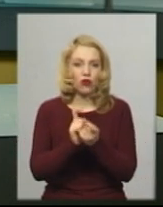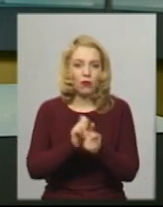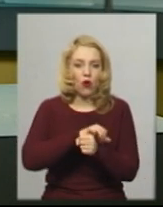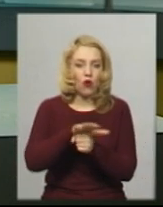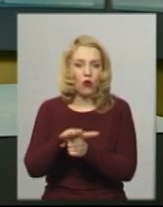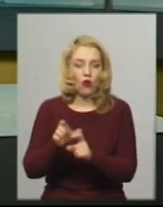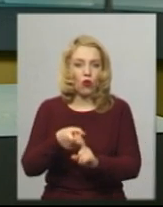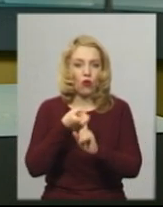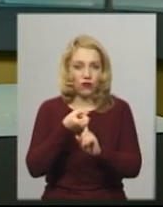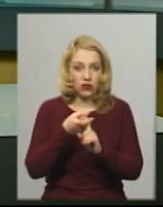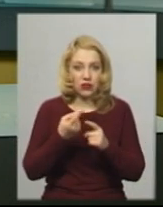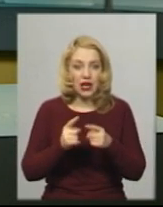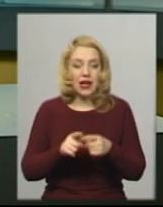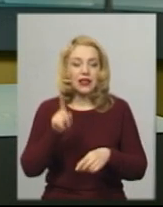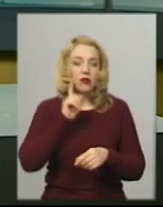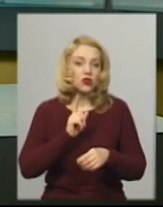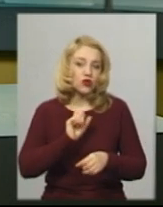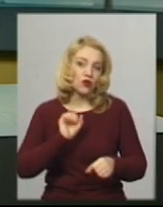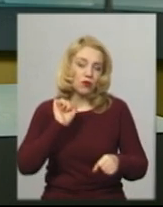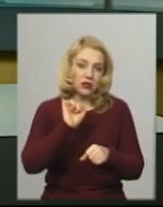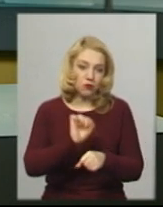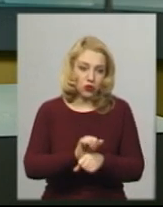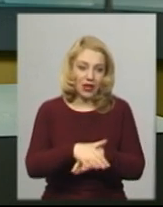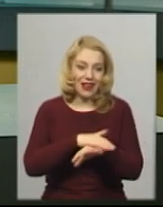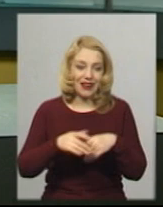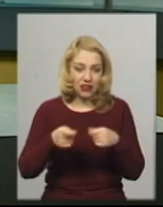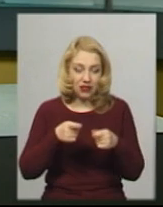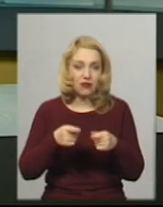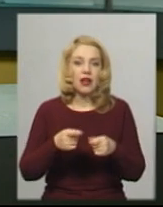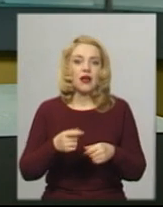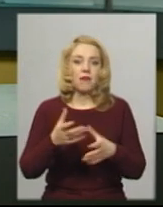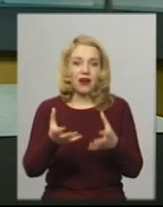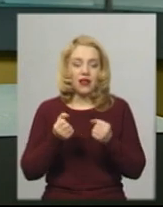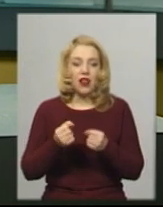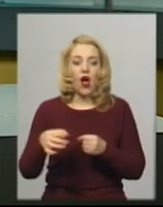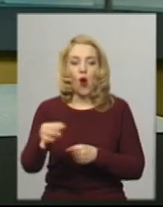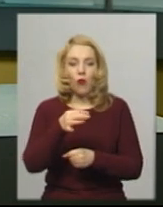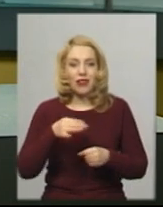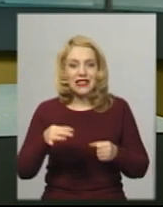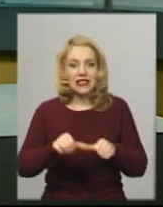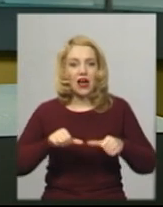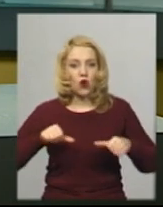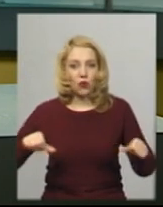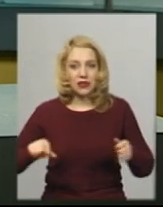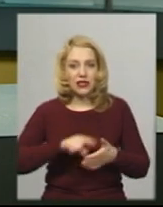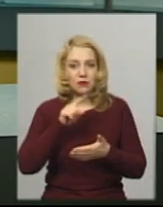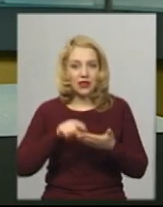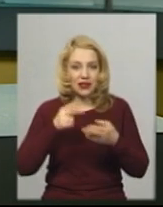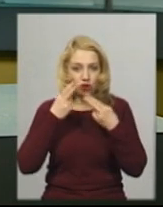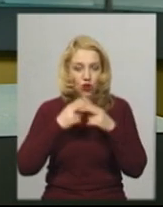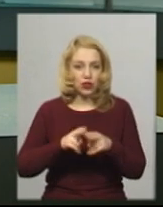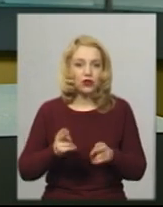основі рішення про тимчасове призупинення роботи ринків прийняла обласна комісія із питань техногенно-екологічної безпеки.